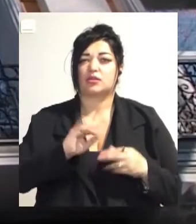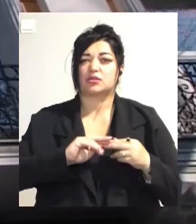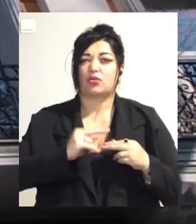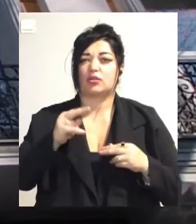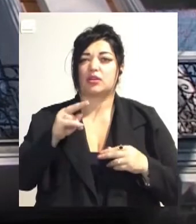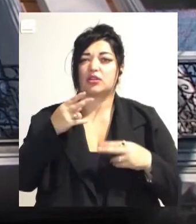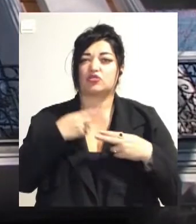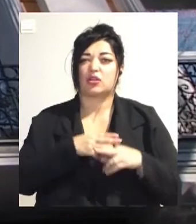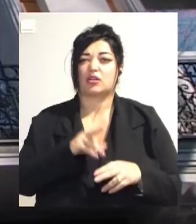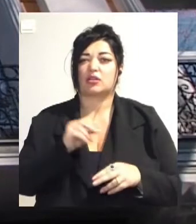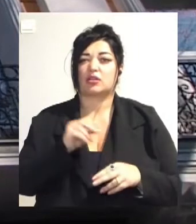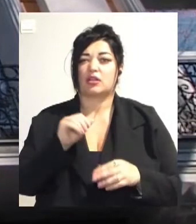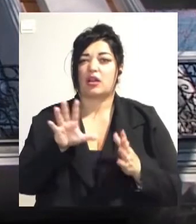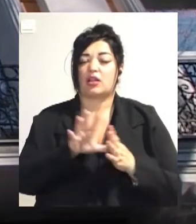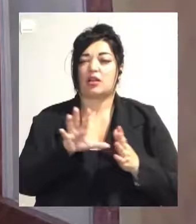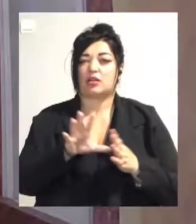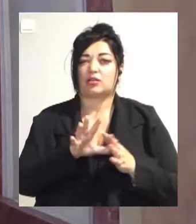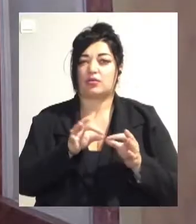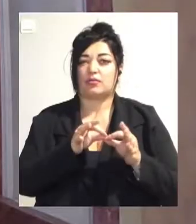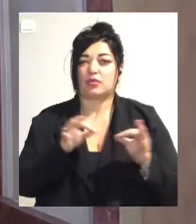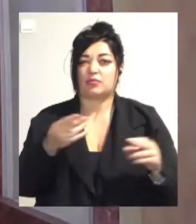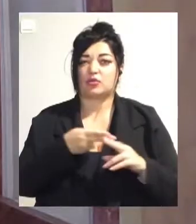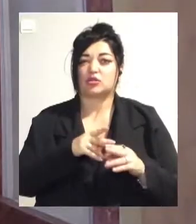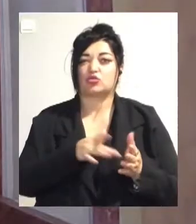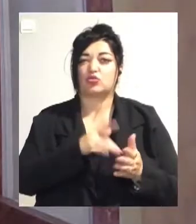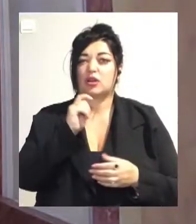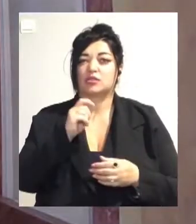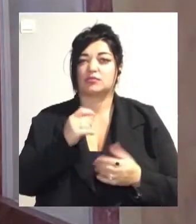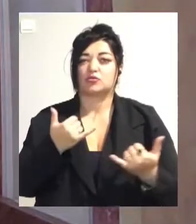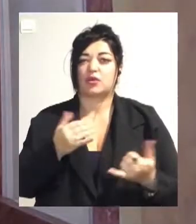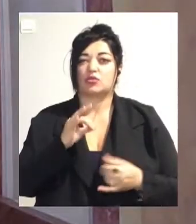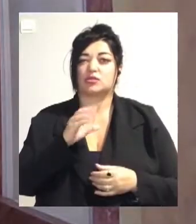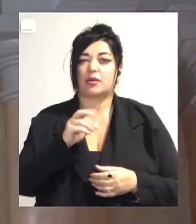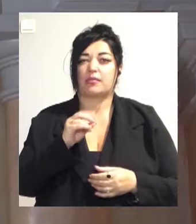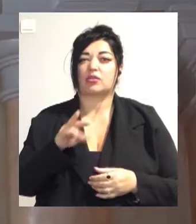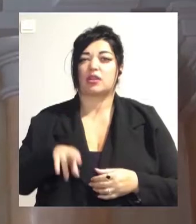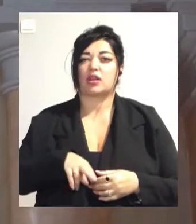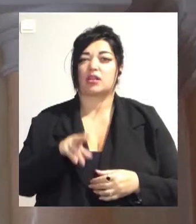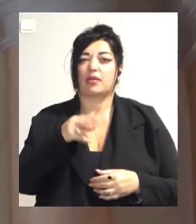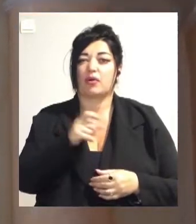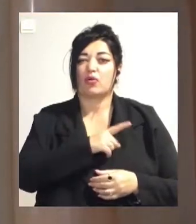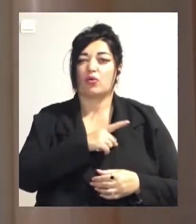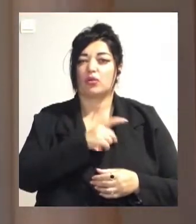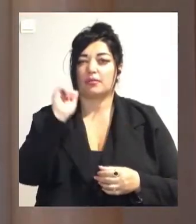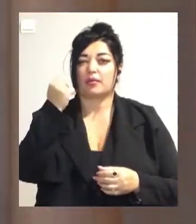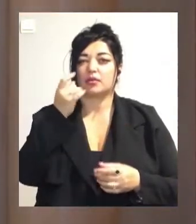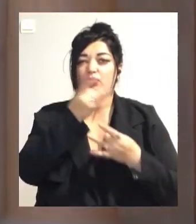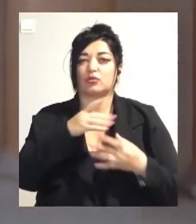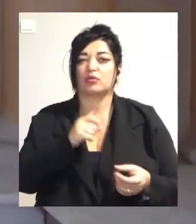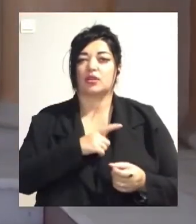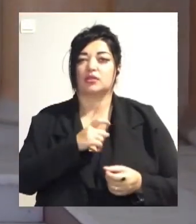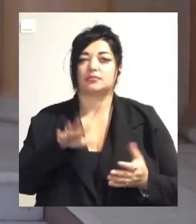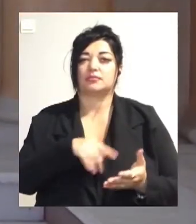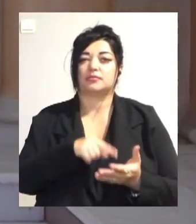журналістам Суспільного розповів Павло Остапенко, директор Департаменту охорони пам'яток культури Одеської міськради. Незакінченим залишався